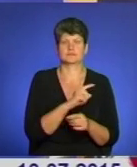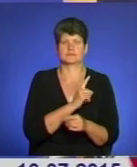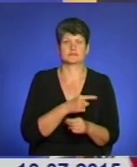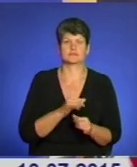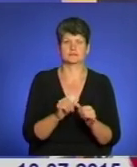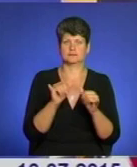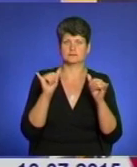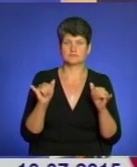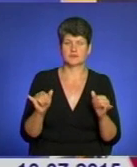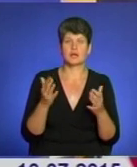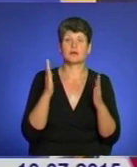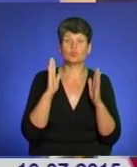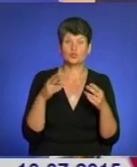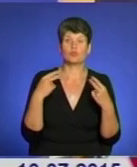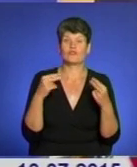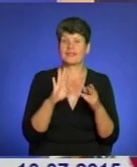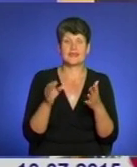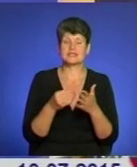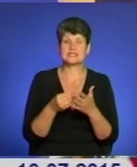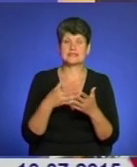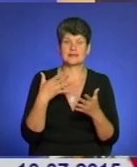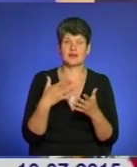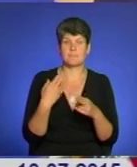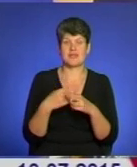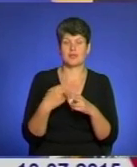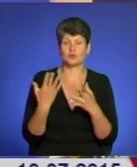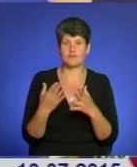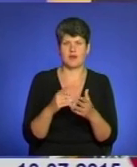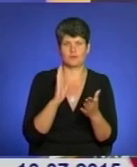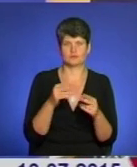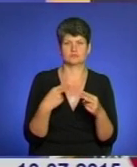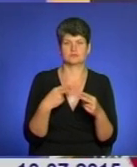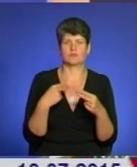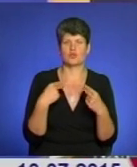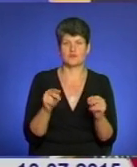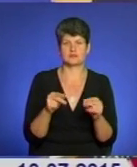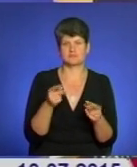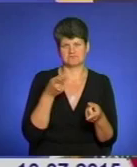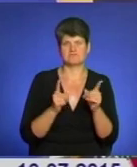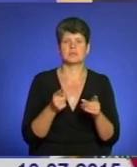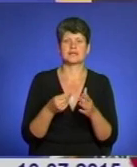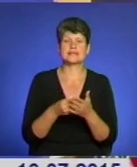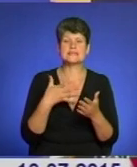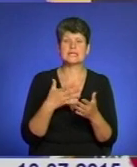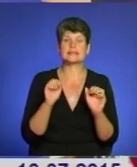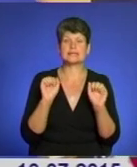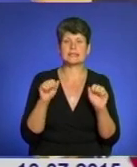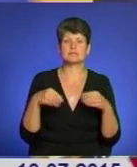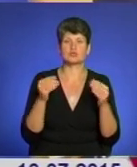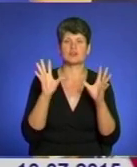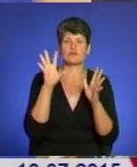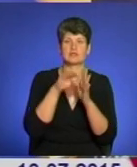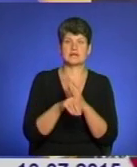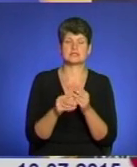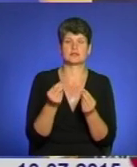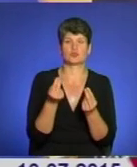розвитку, які будуть продаватися не по ціні металолому, а будуть продаватися по реальній ціні, яка дасть можливість і вкласти в нього